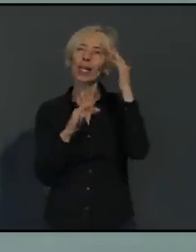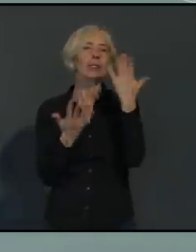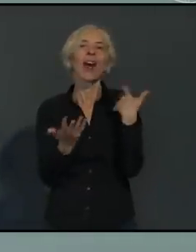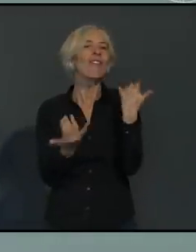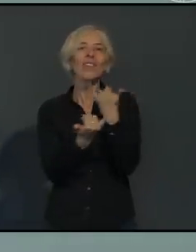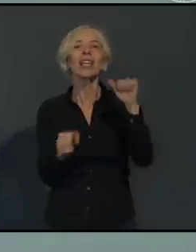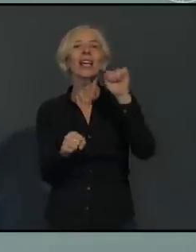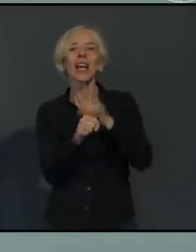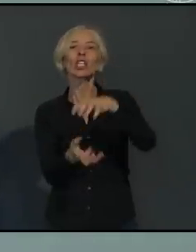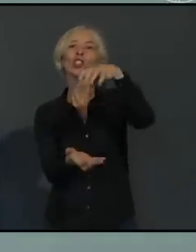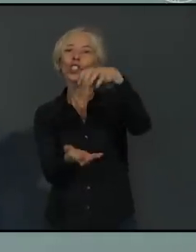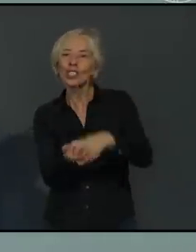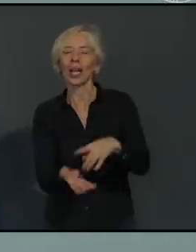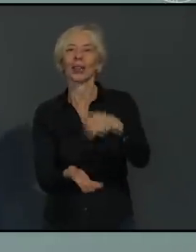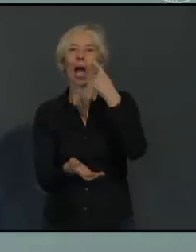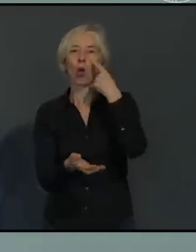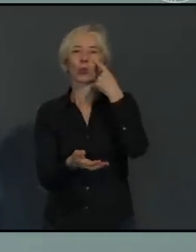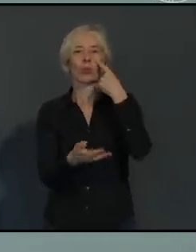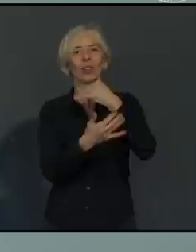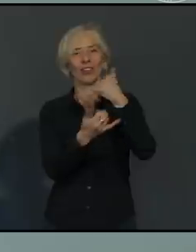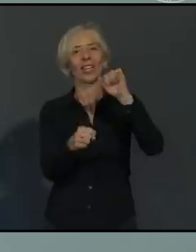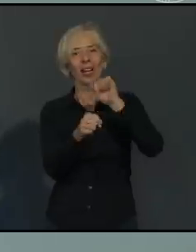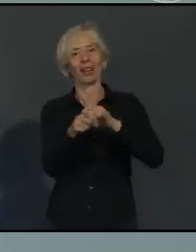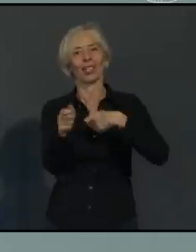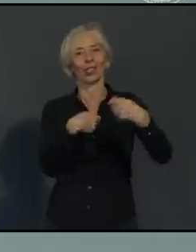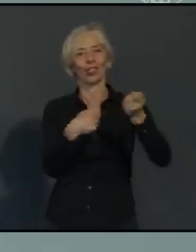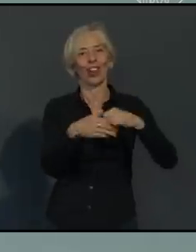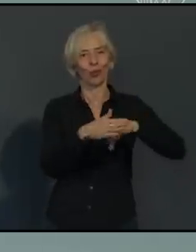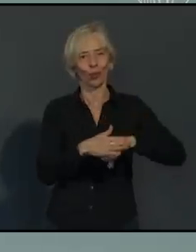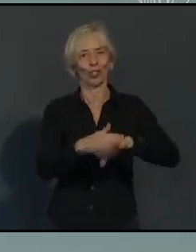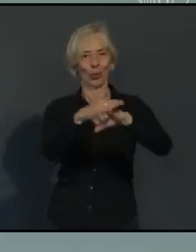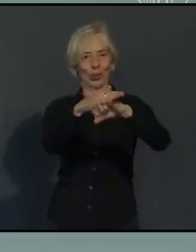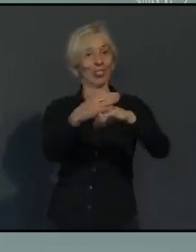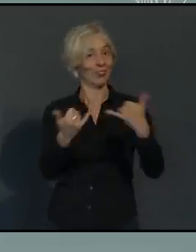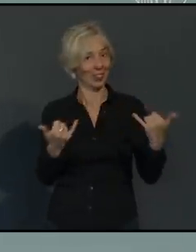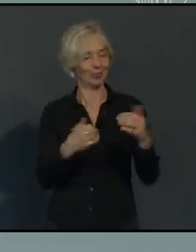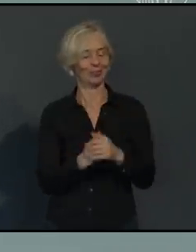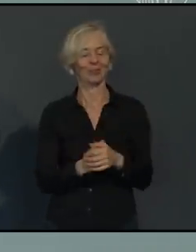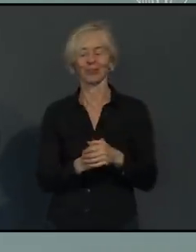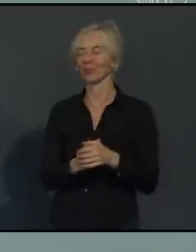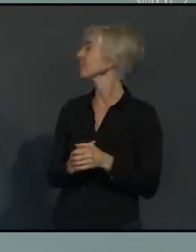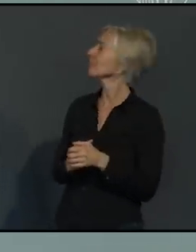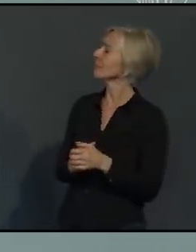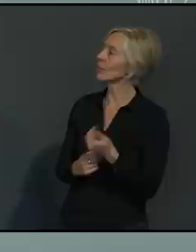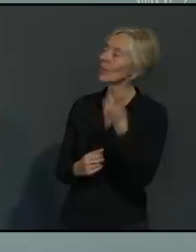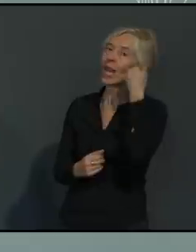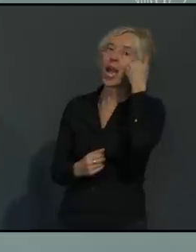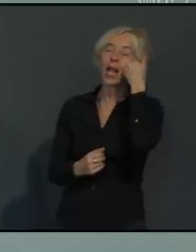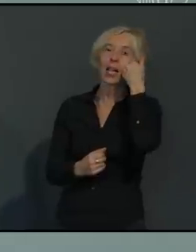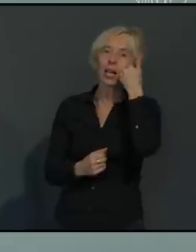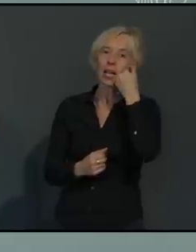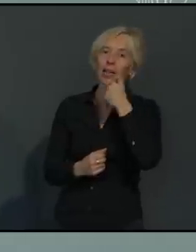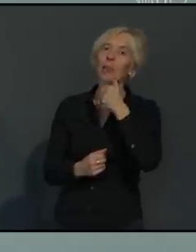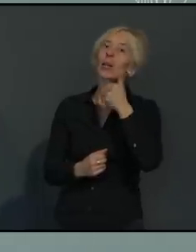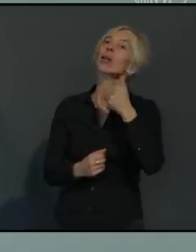Ja, vielen Dank, Frau Oberbürgermeisterin, liebe Zuhörende. Ja, was ist die Aufgabe jetzt von Augsburg Marketing?